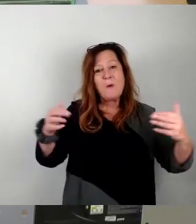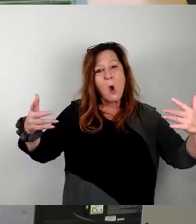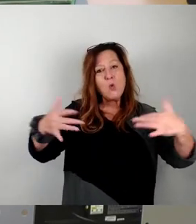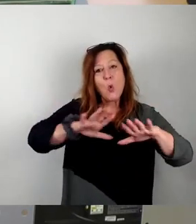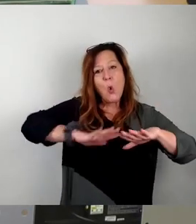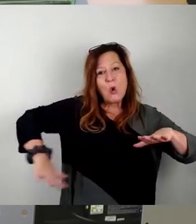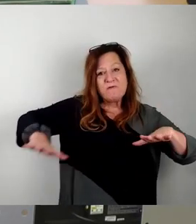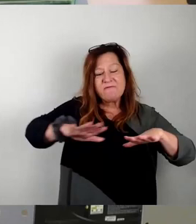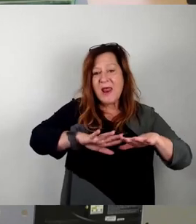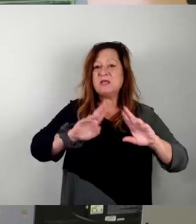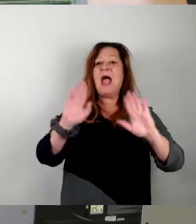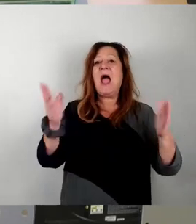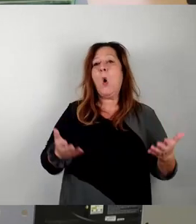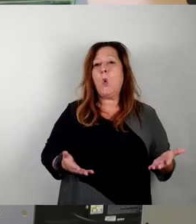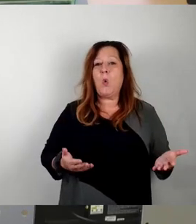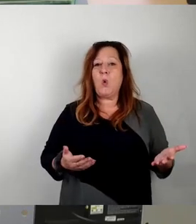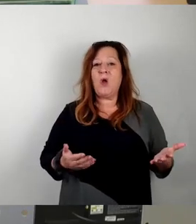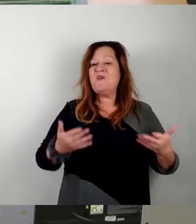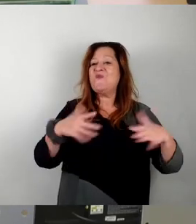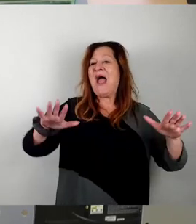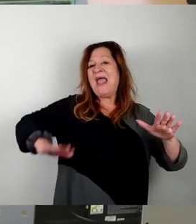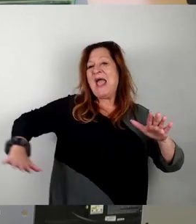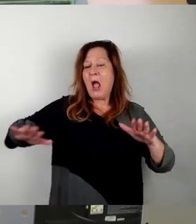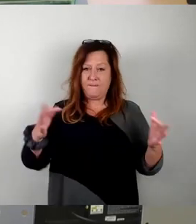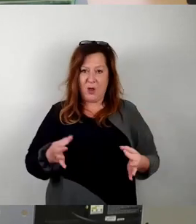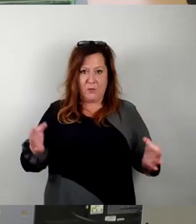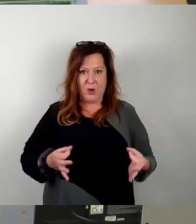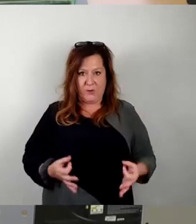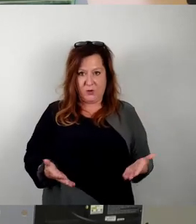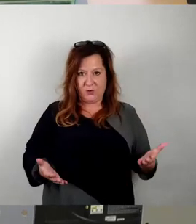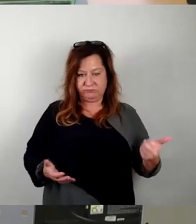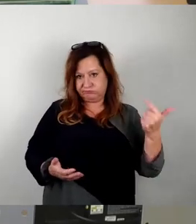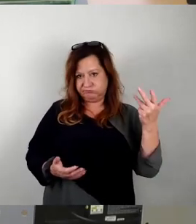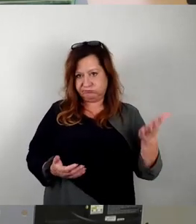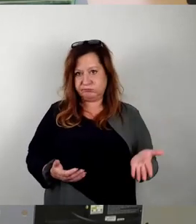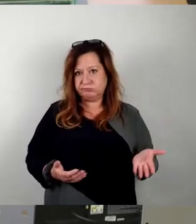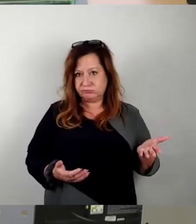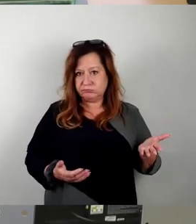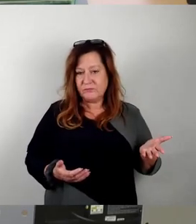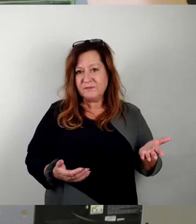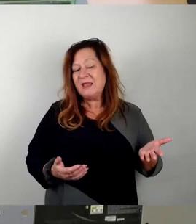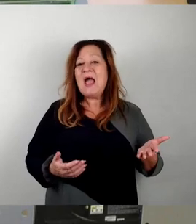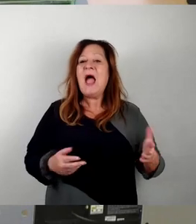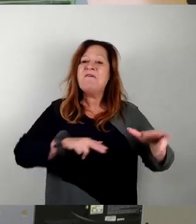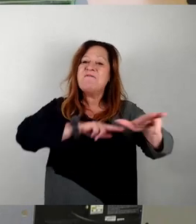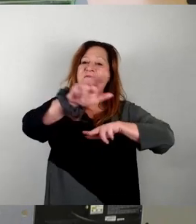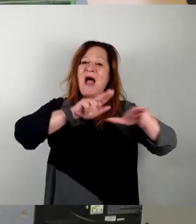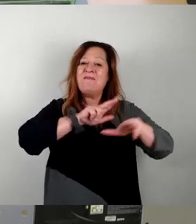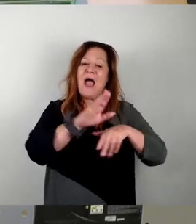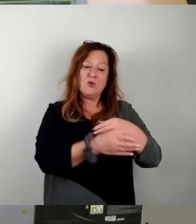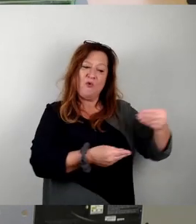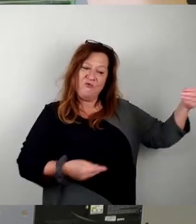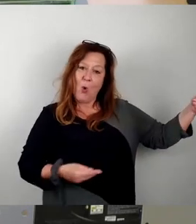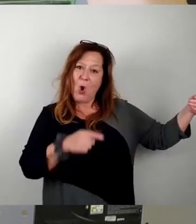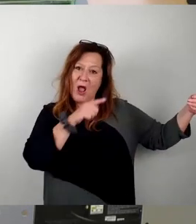auch um die Frage von Freiräumen. Hier konkret haben wir eine Vorlage der Verwaltung, die nun zurückgeht auf einen